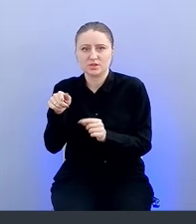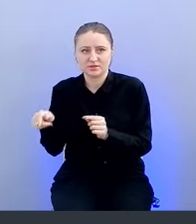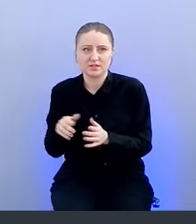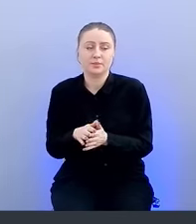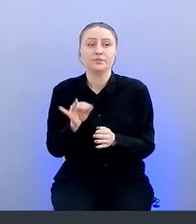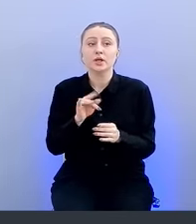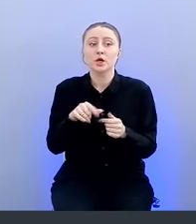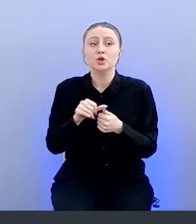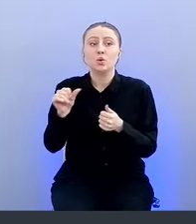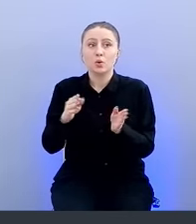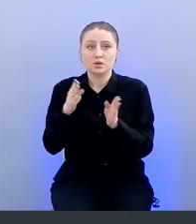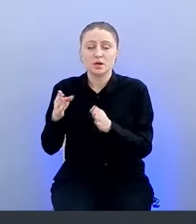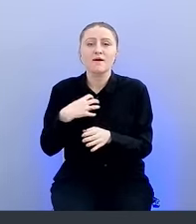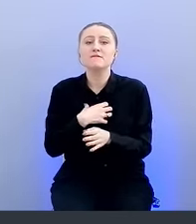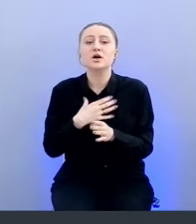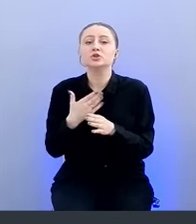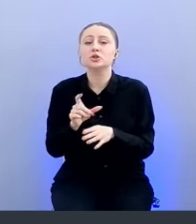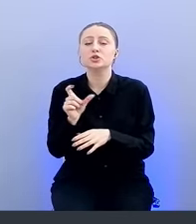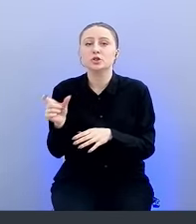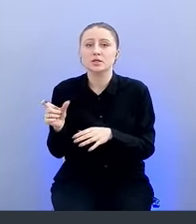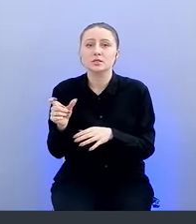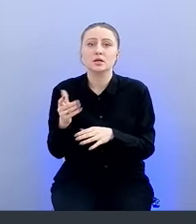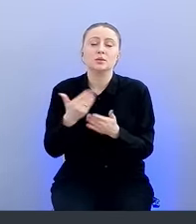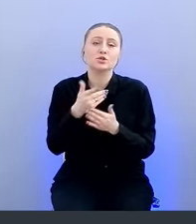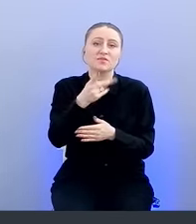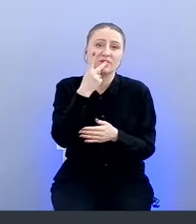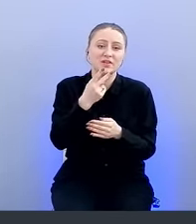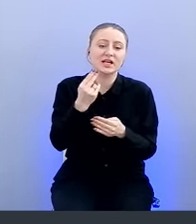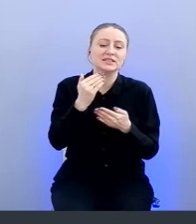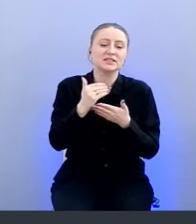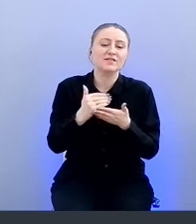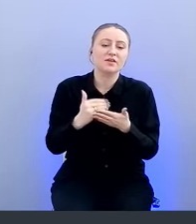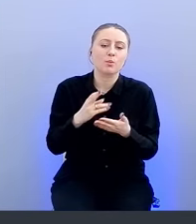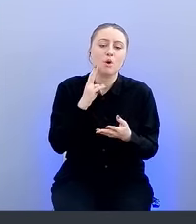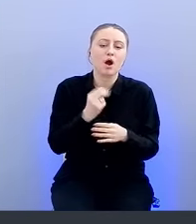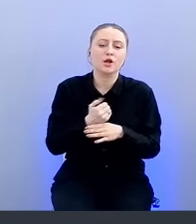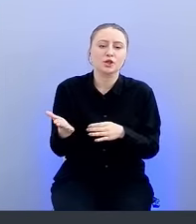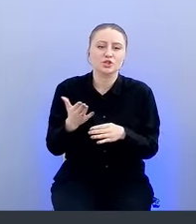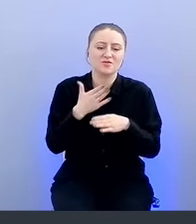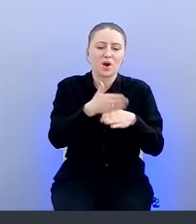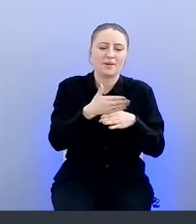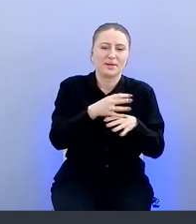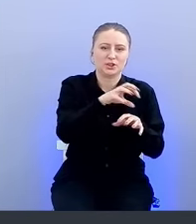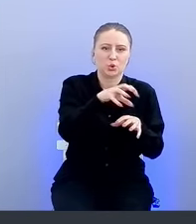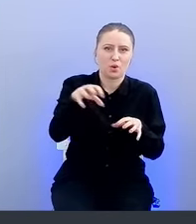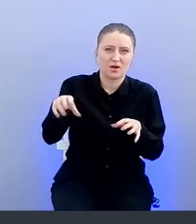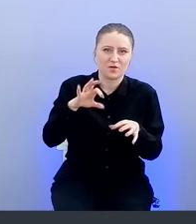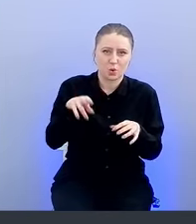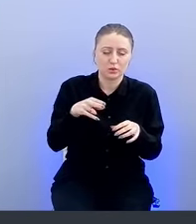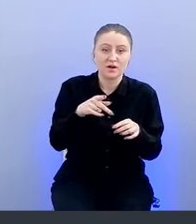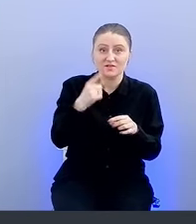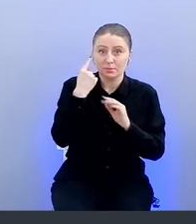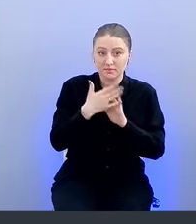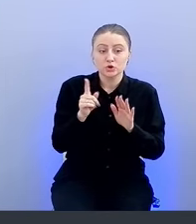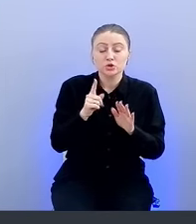Отдельно стоит отметить важную часть, потому что вы видели цифры наши по количеству репозиторий кода, это то, что вся